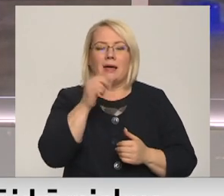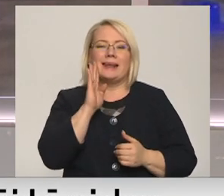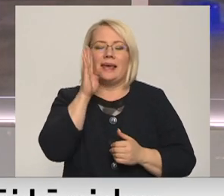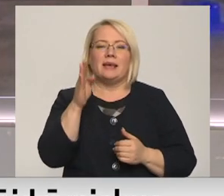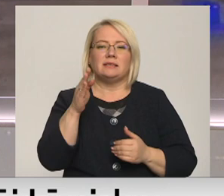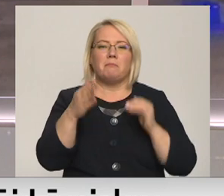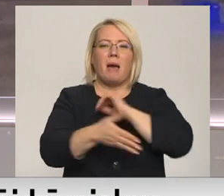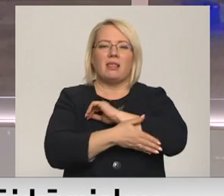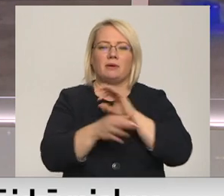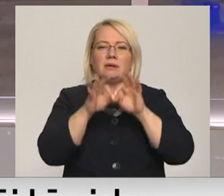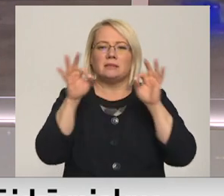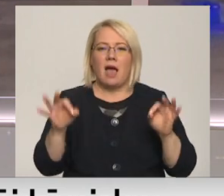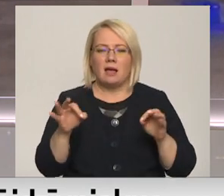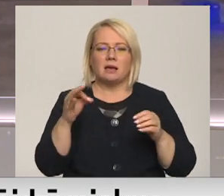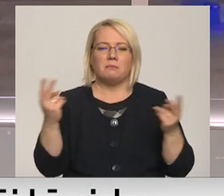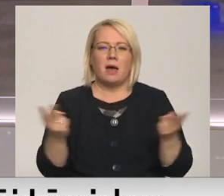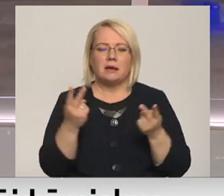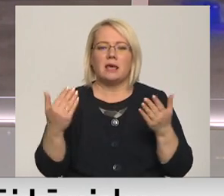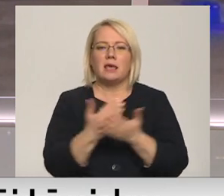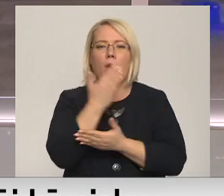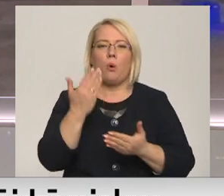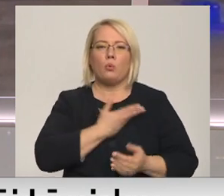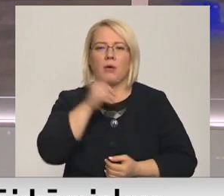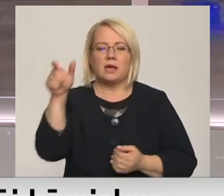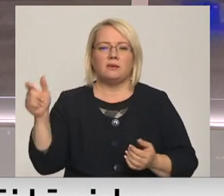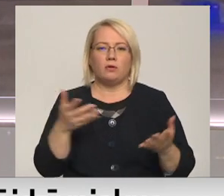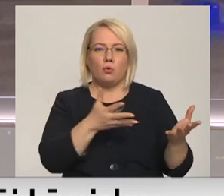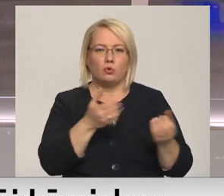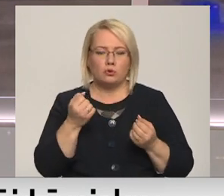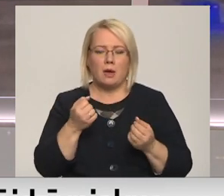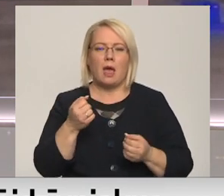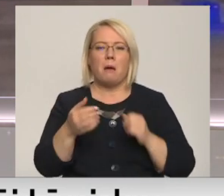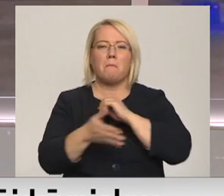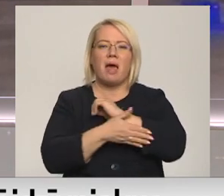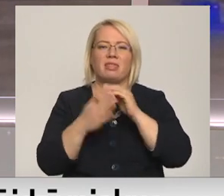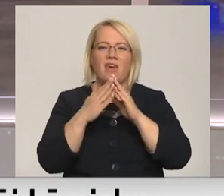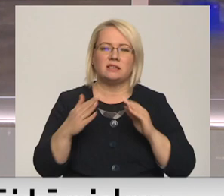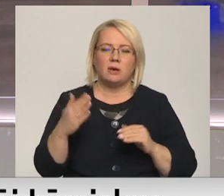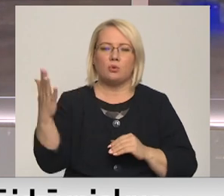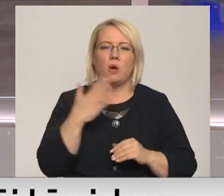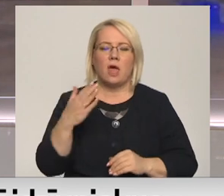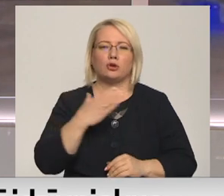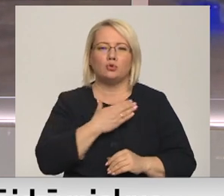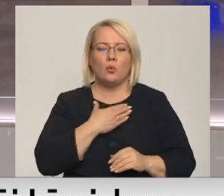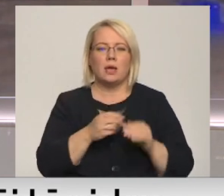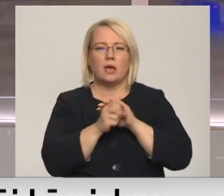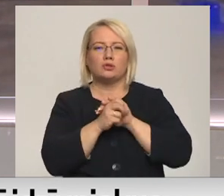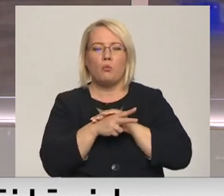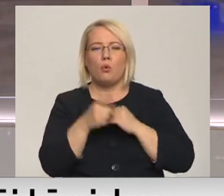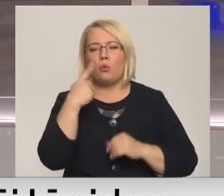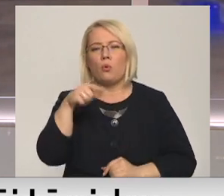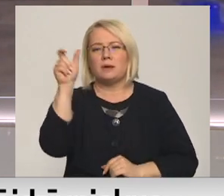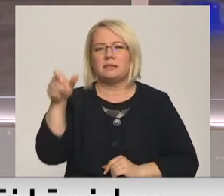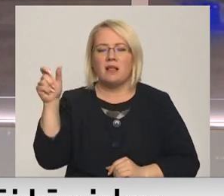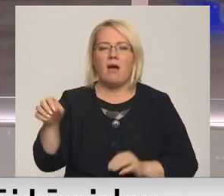desmitiem jaunu iemītnieku uzņemšanu. Patversmēs nonāks suņi, kuri paniskās bailēs, metušies beigt no cilvēka atsīst